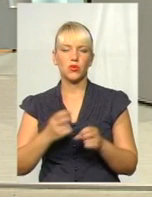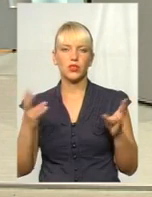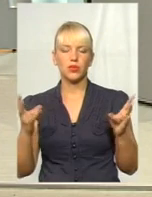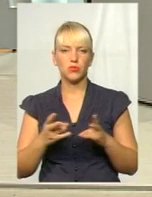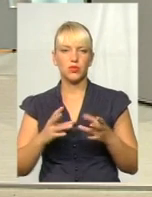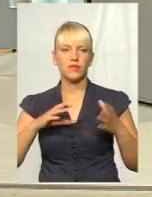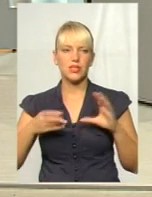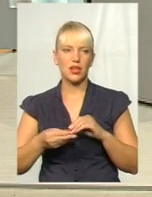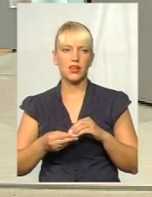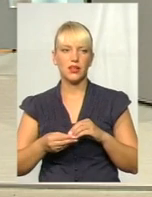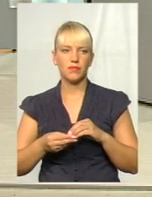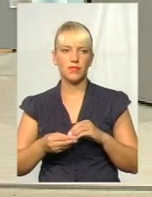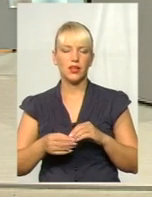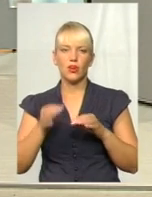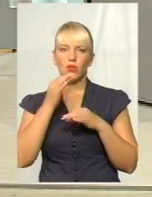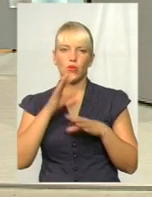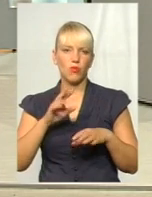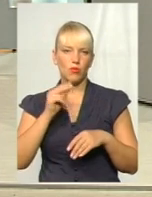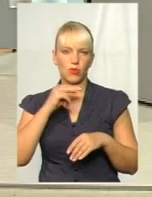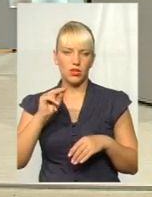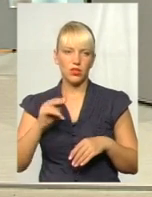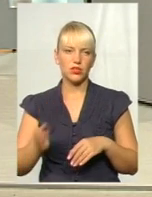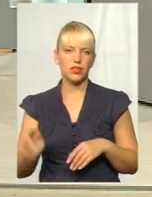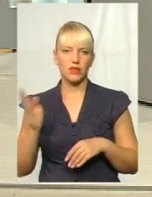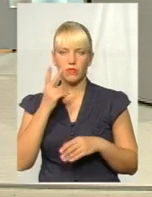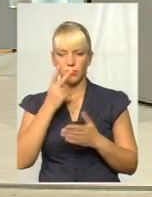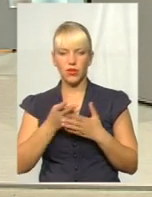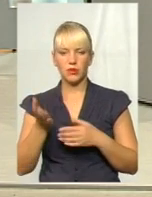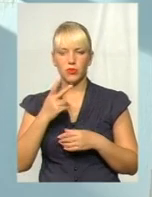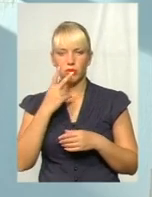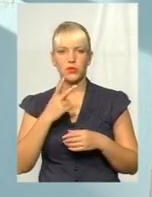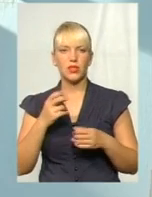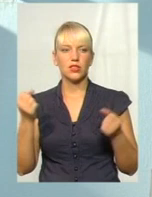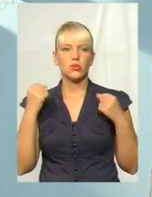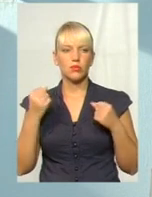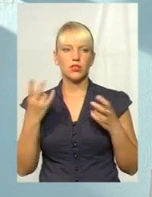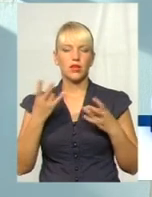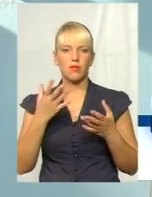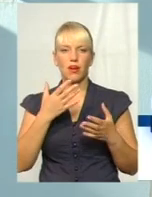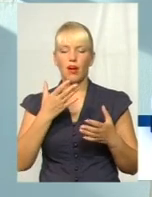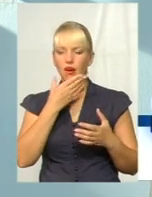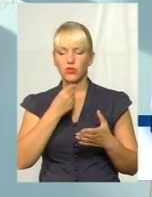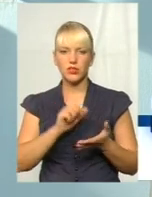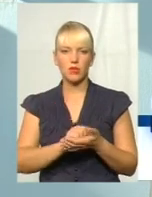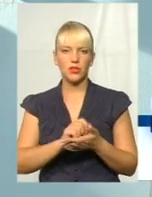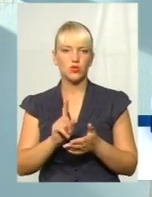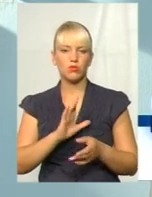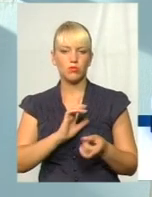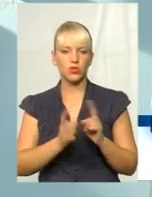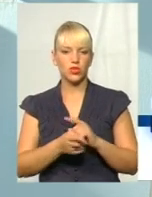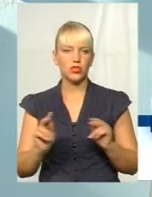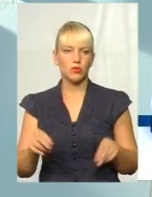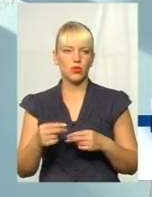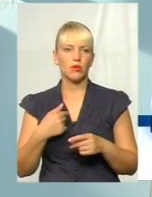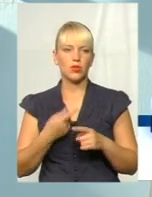любого покращення. Візьміть спорт, треба гарно займатися, щоб бути чемпіоном. Тому ми до